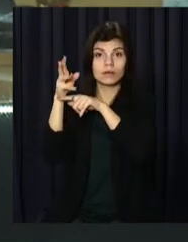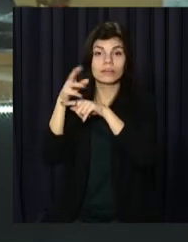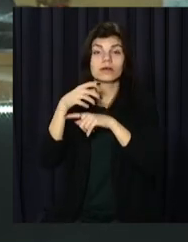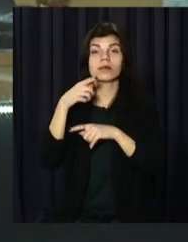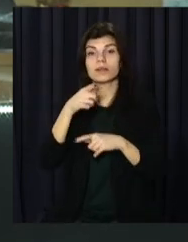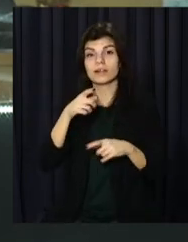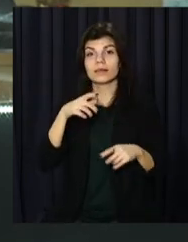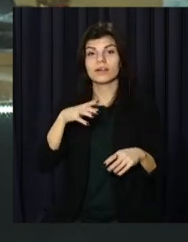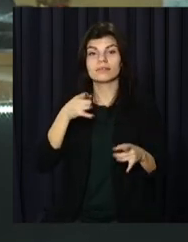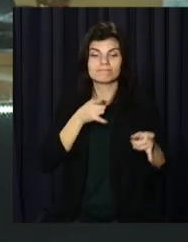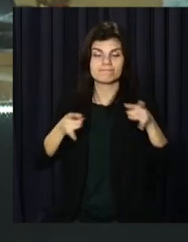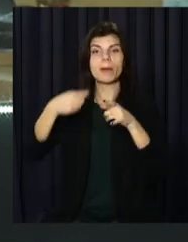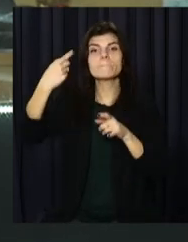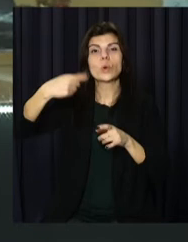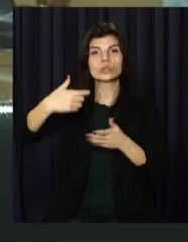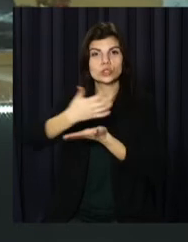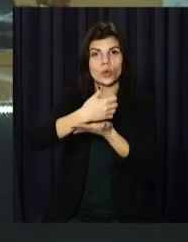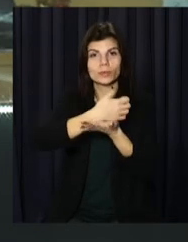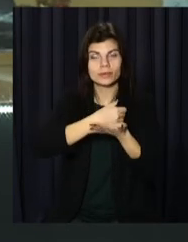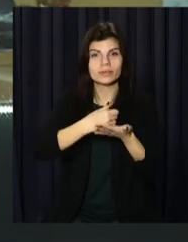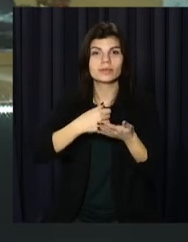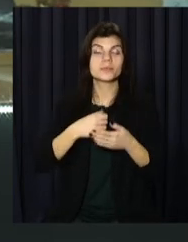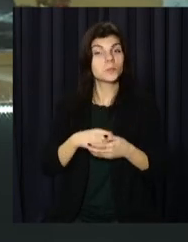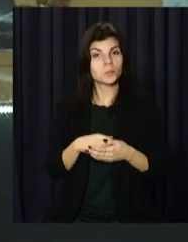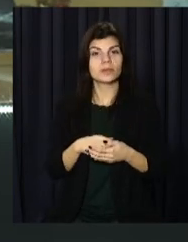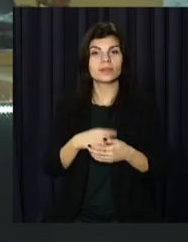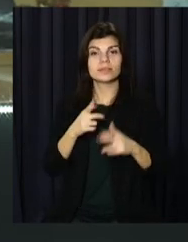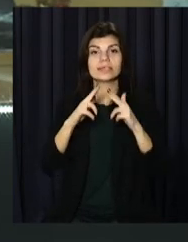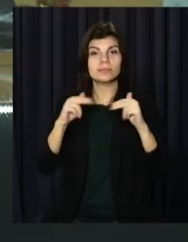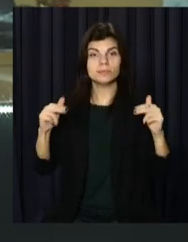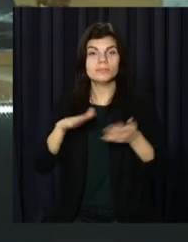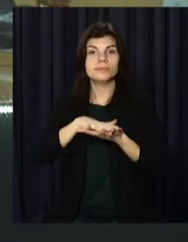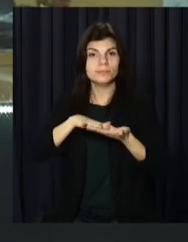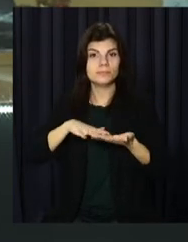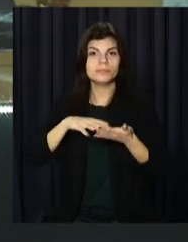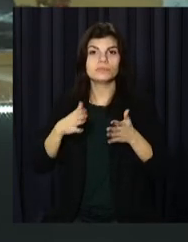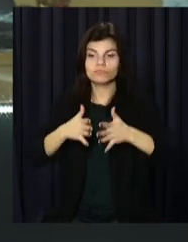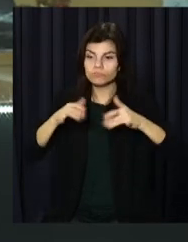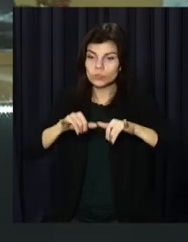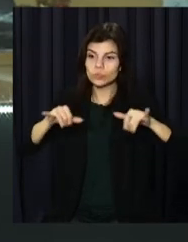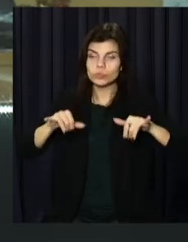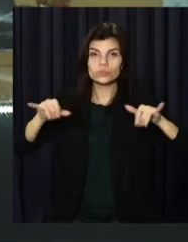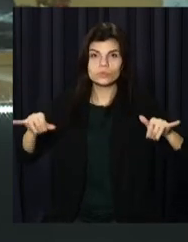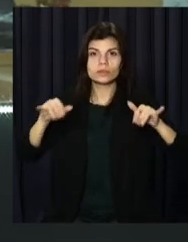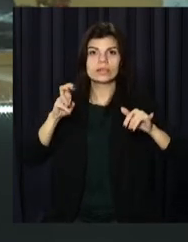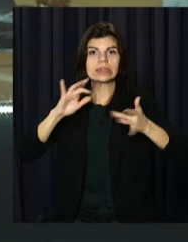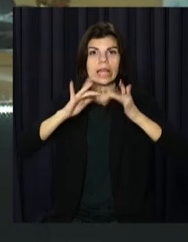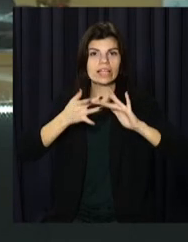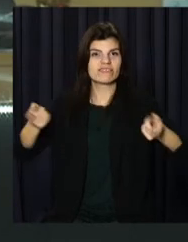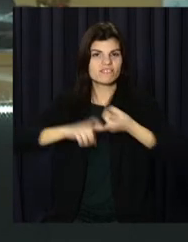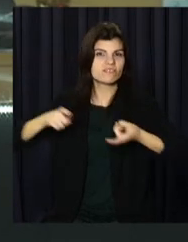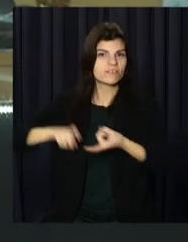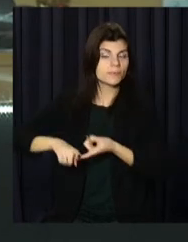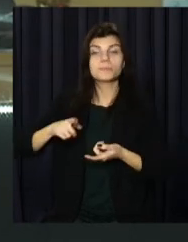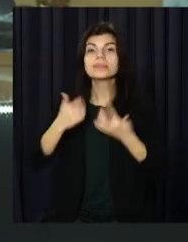інтерактивні мапи рух громадського транспорту та вивозу сміття. Дніпром продовжує ширитися діджиталізація. Зокрема, вже